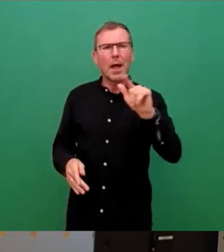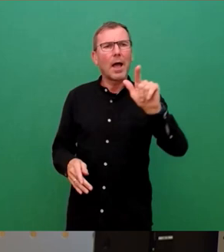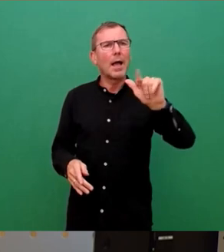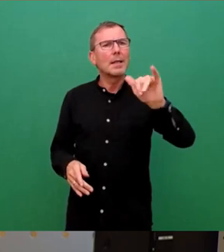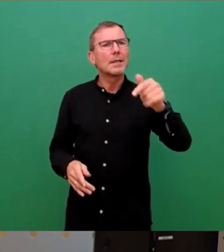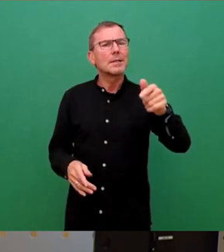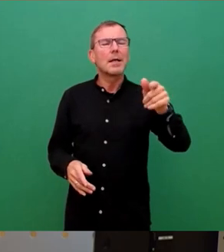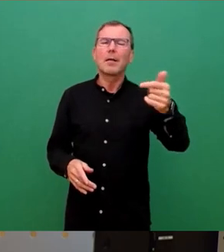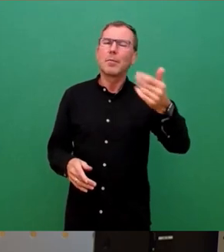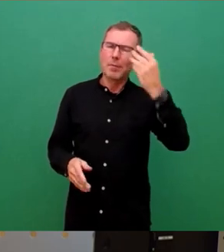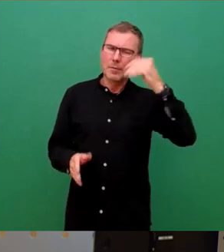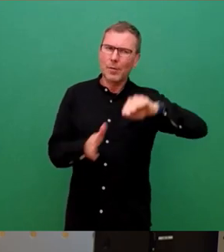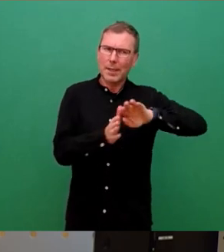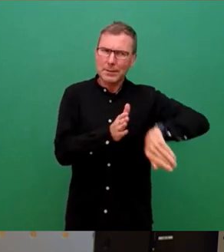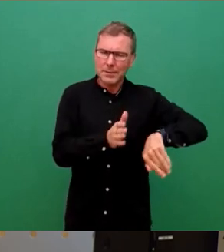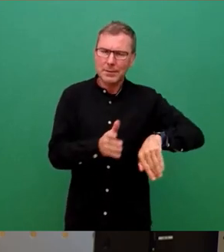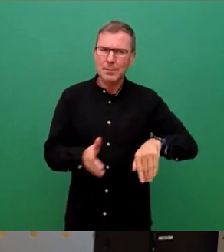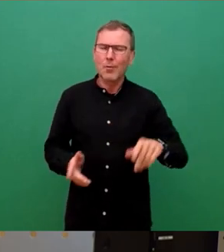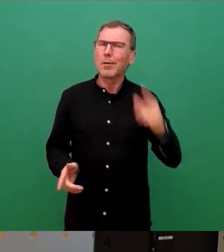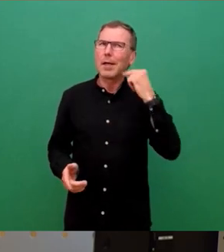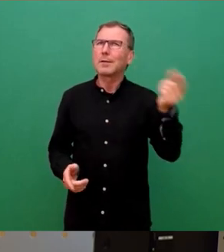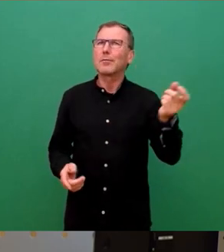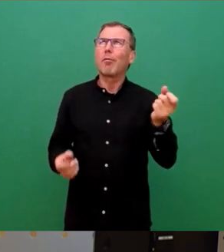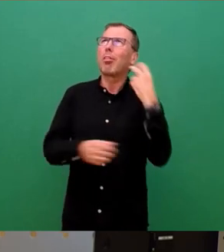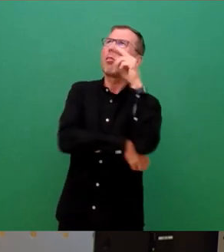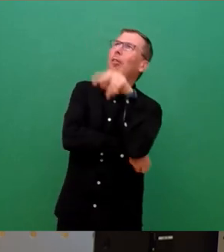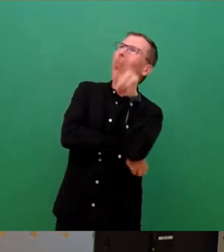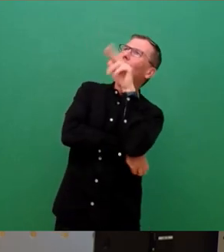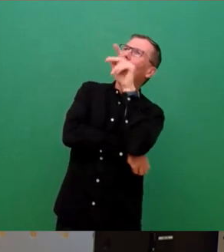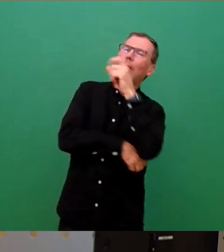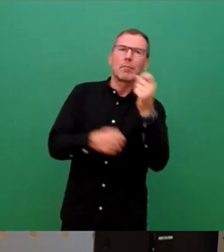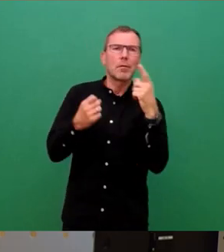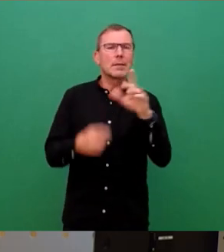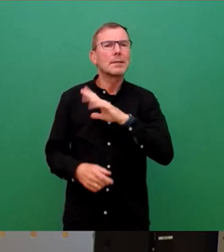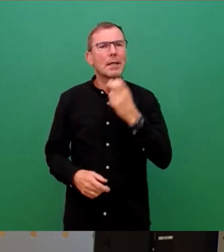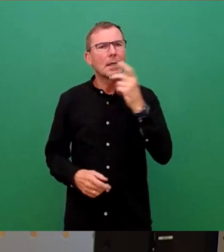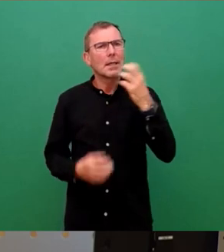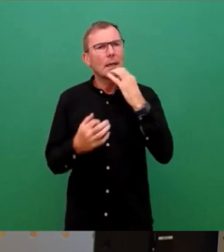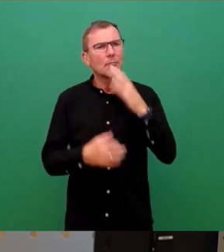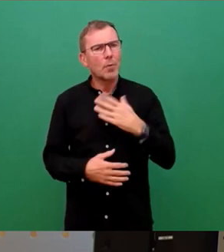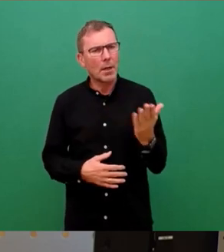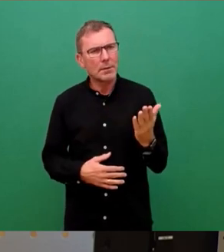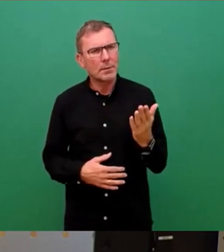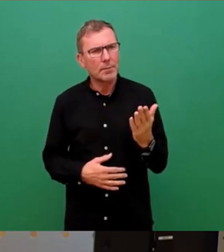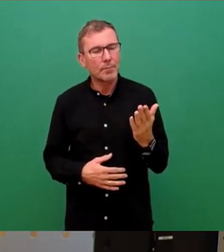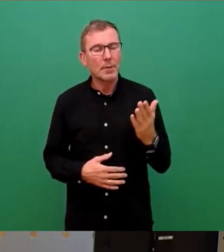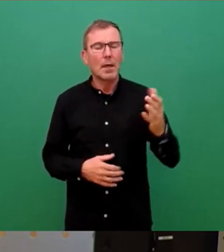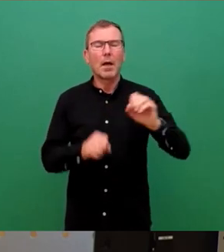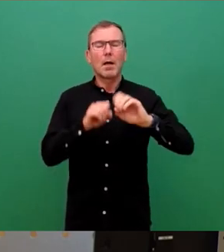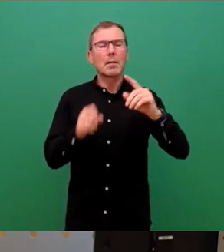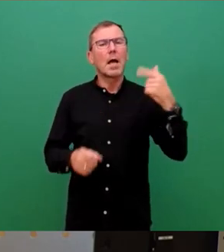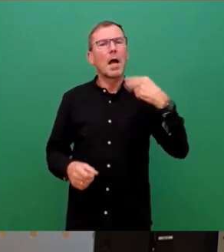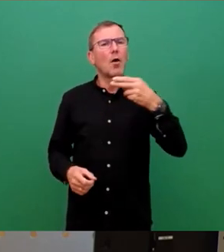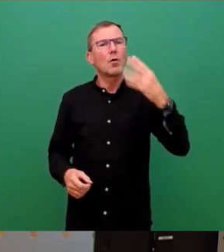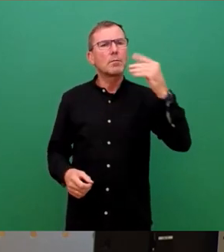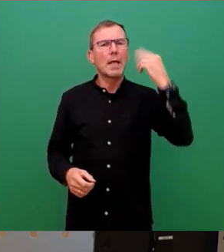unterschlagen, oder vielleicht waren Sie da gestern noch abwesend oder noch draußen, was die Sachsenenergie gesprochen hat. Er hat ja ziemlich deutlich gemacht, der Herr Wüstmann oder der Herr